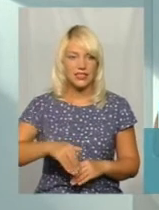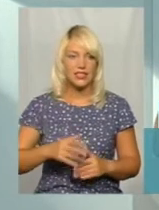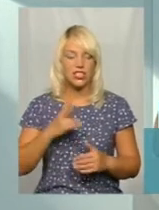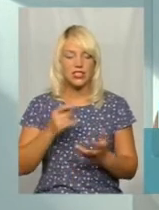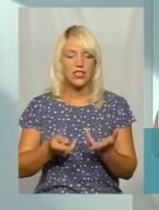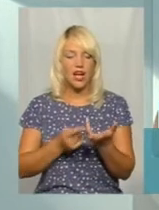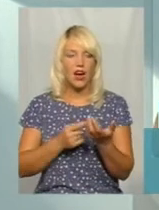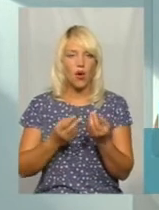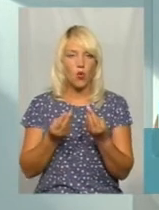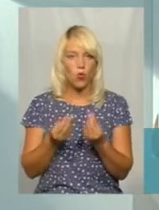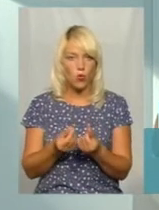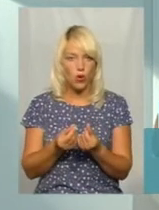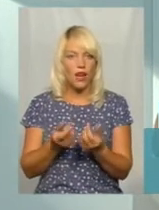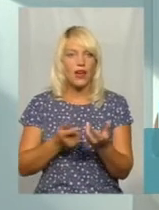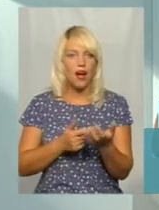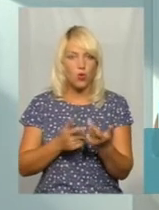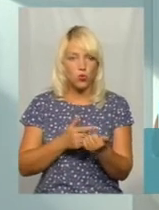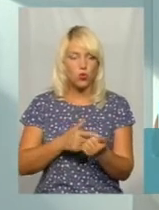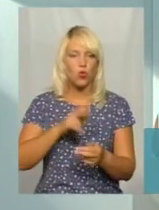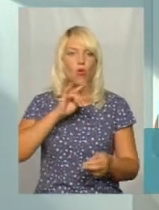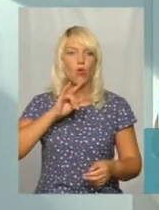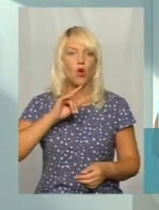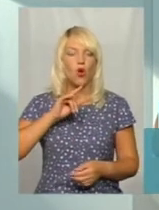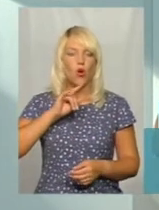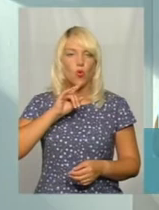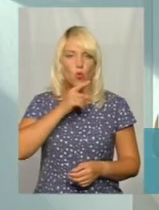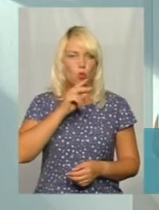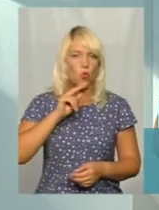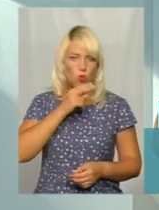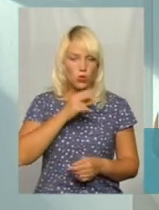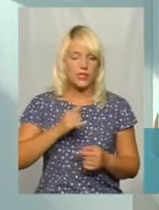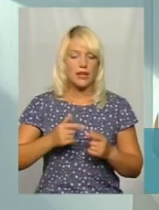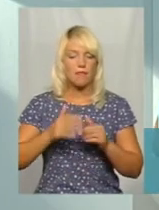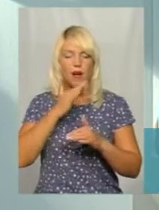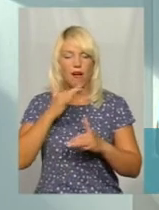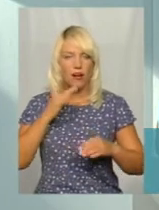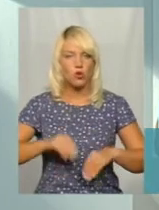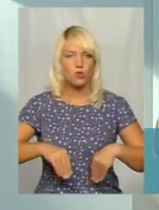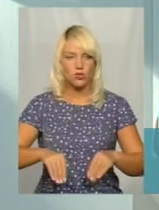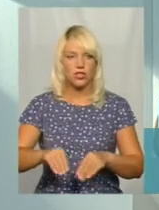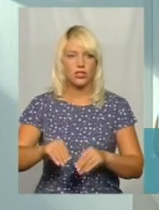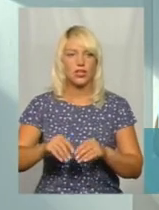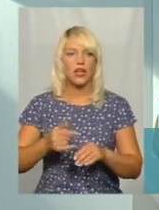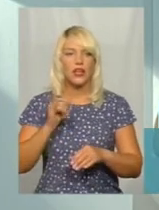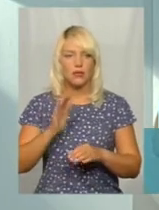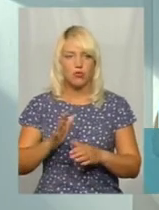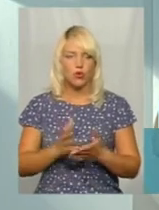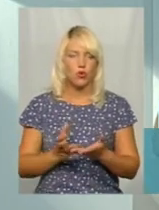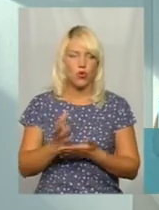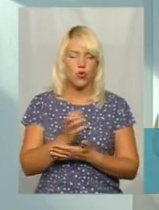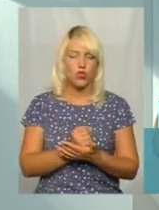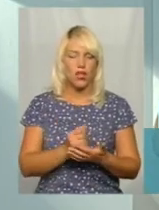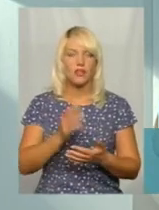рахунок кукурудзи. Адже кукурудзи в нас в цьому році посаджено дуже багато, більше, ніж в минулому році. І види на урожаї досить